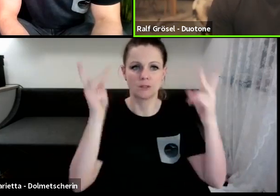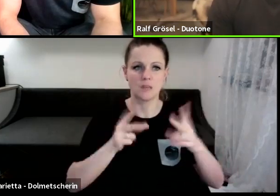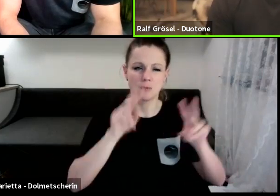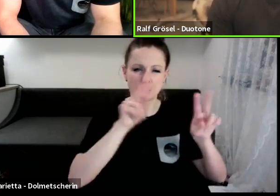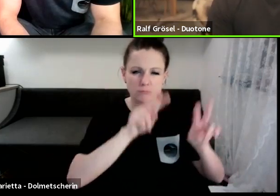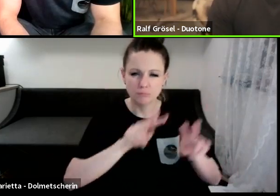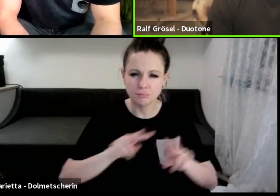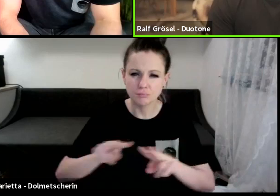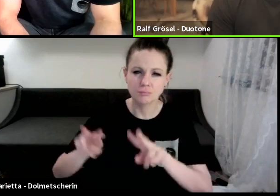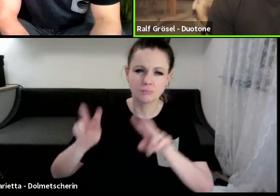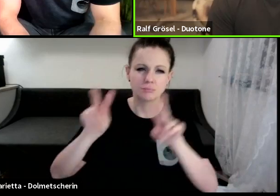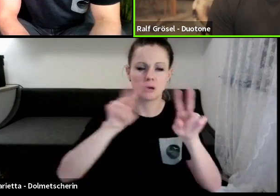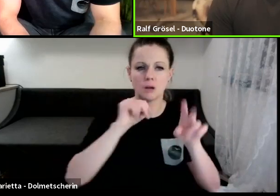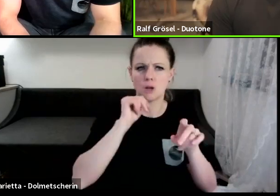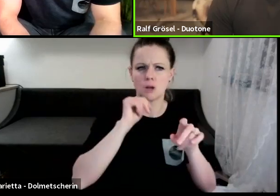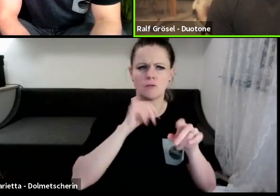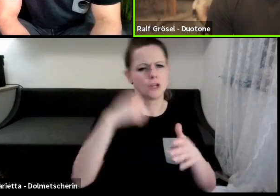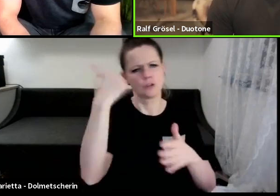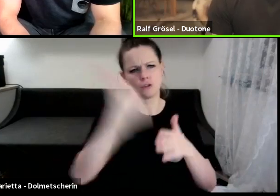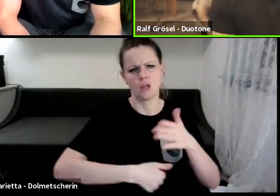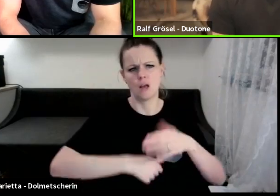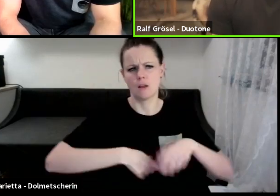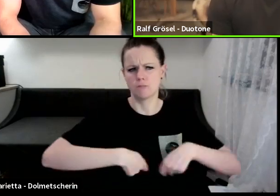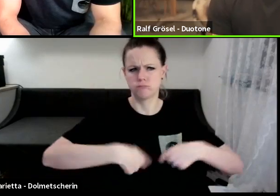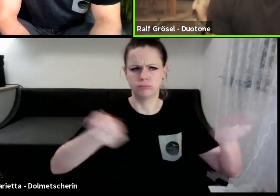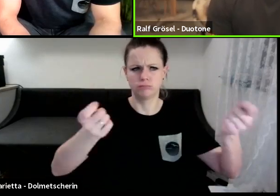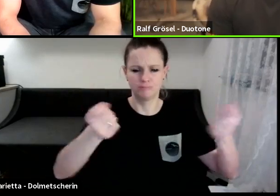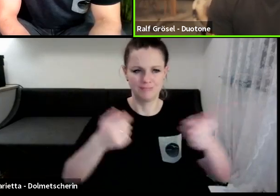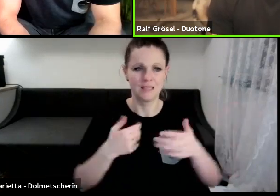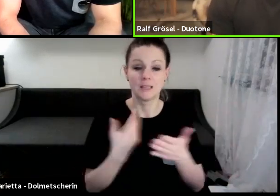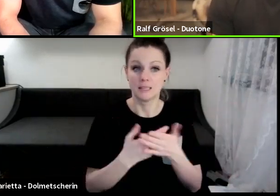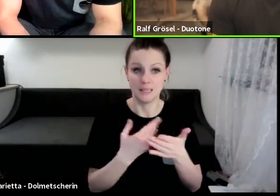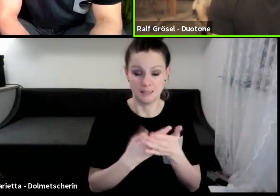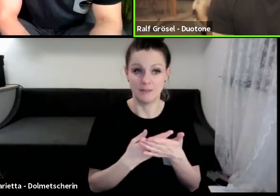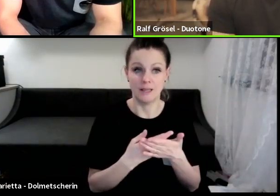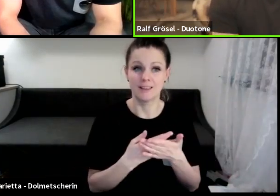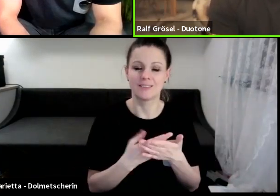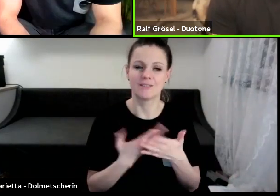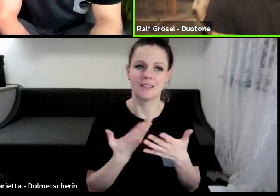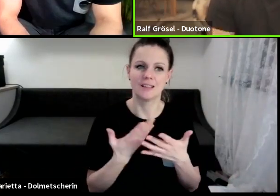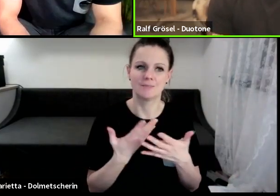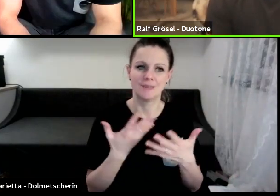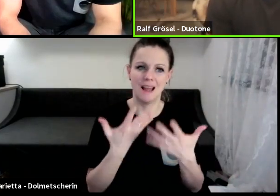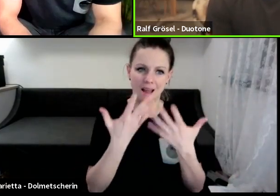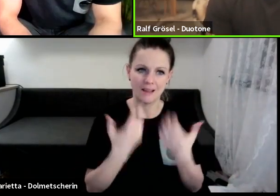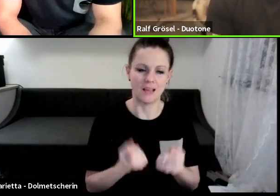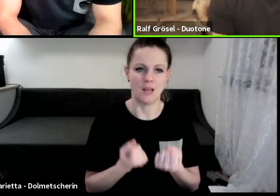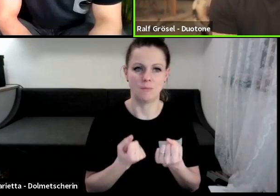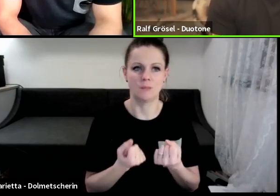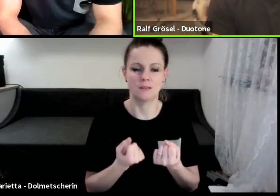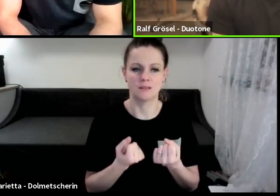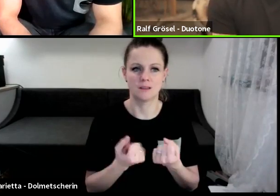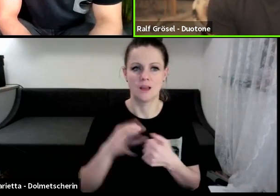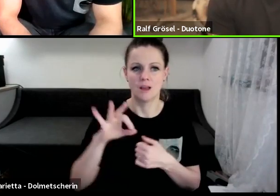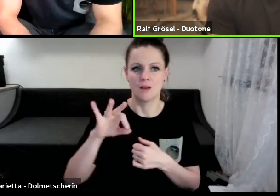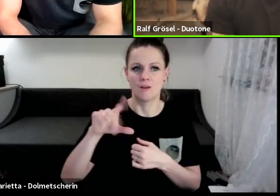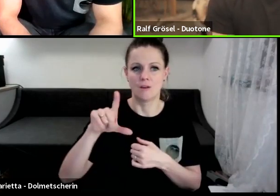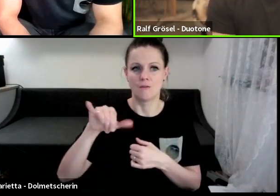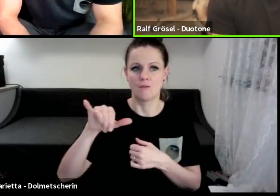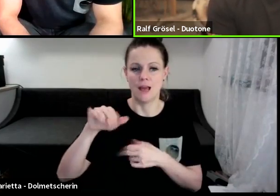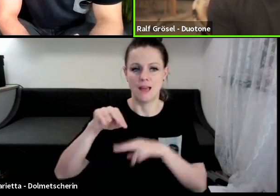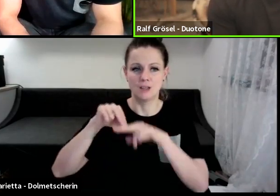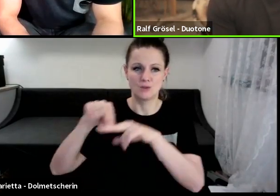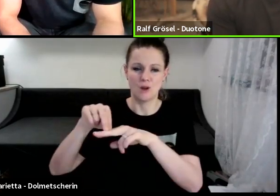kommerziell geworden sind, war wirklich die Quintessenz. Also ich bin mit Flysurfer extrem natürlich,